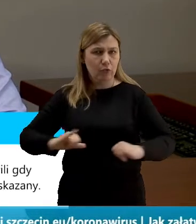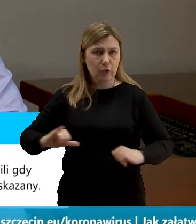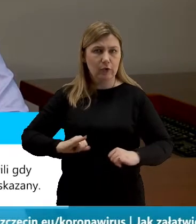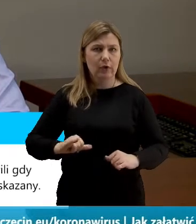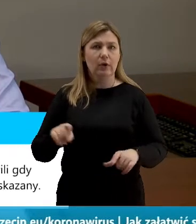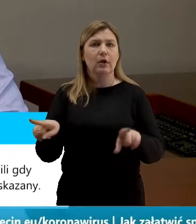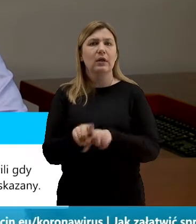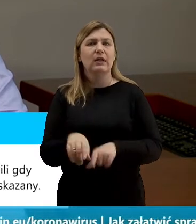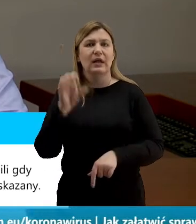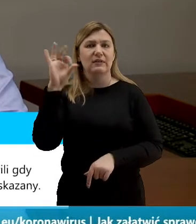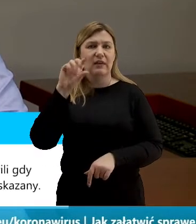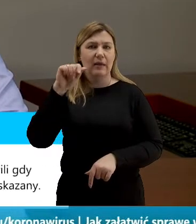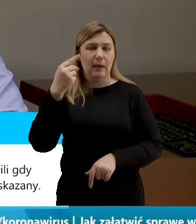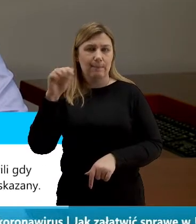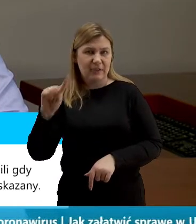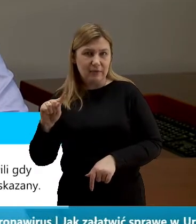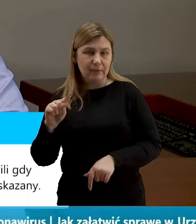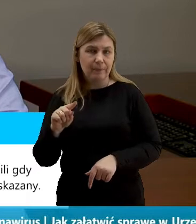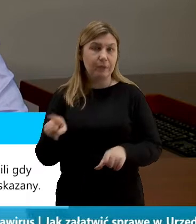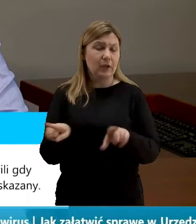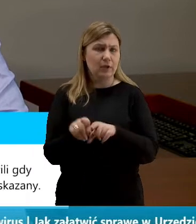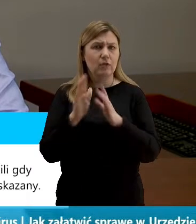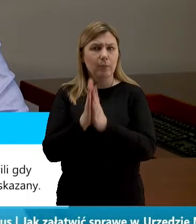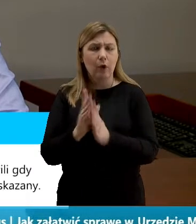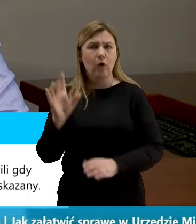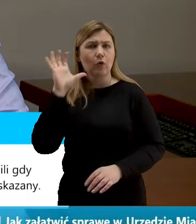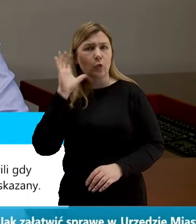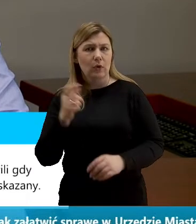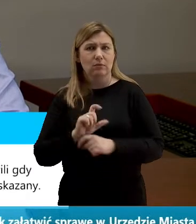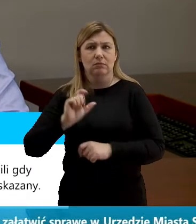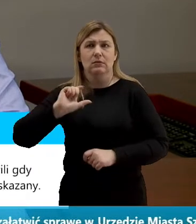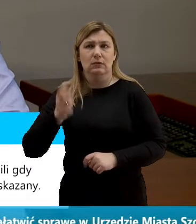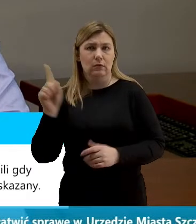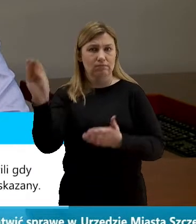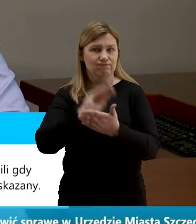i sanepidu. Prosimy się stosować do tych zaleceń,